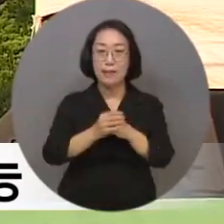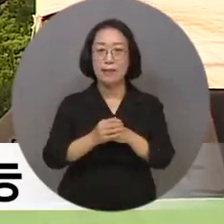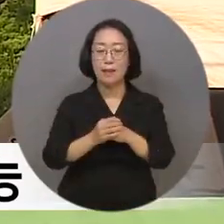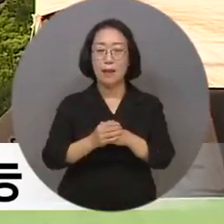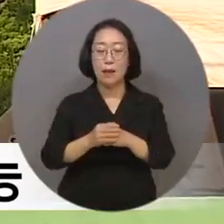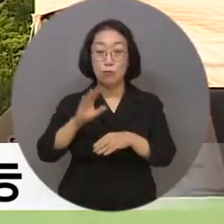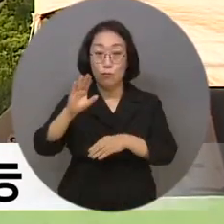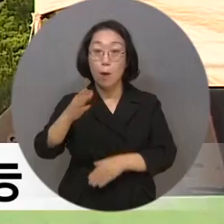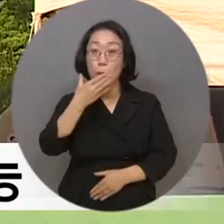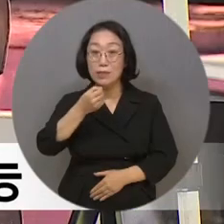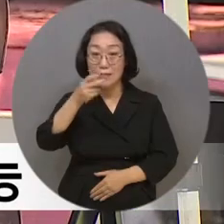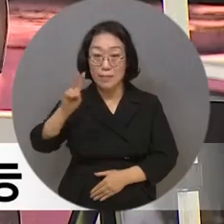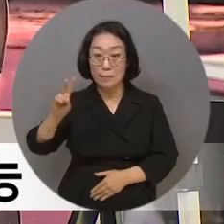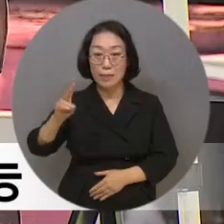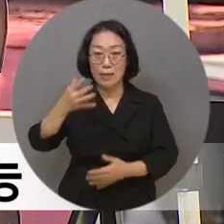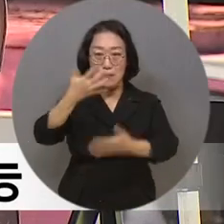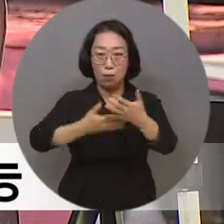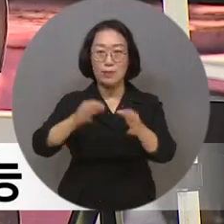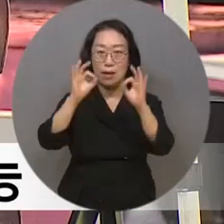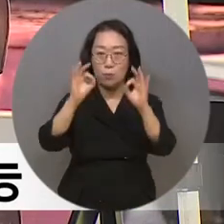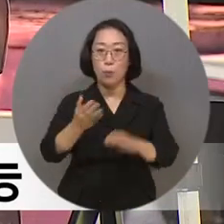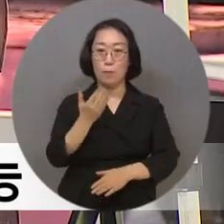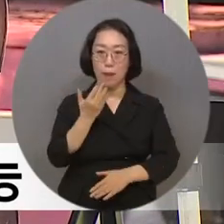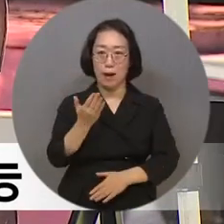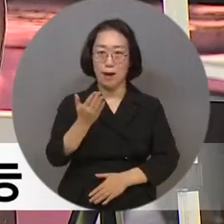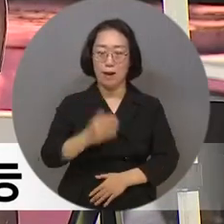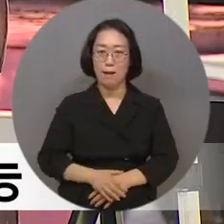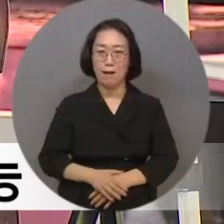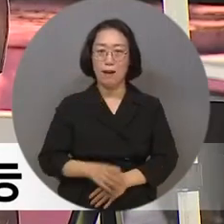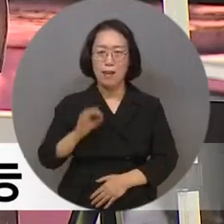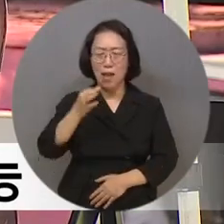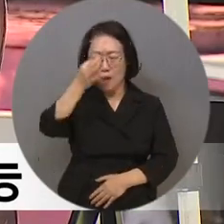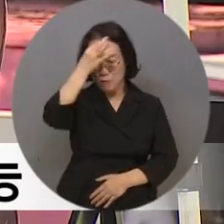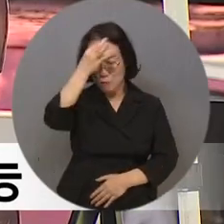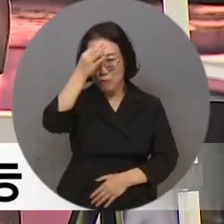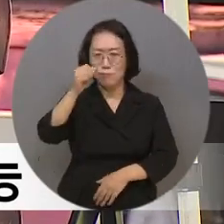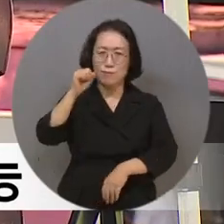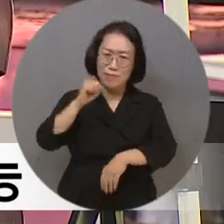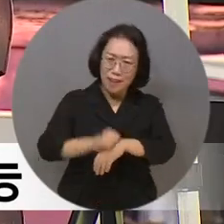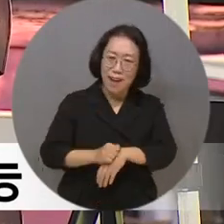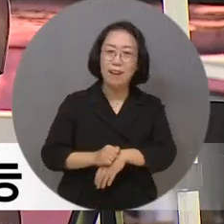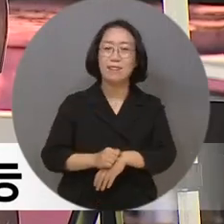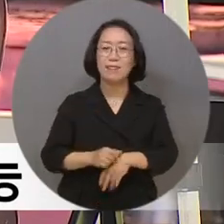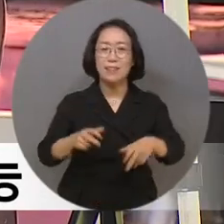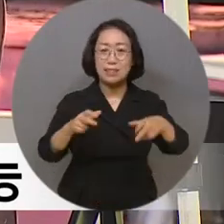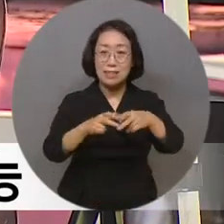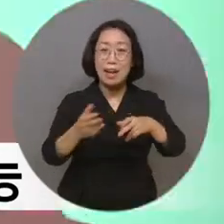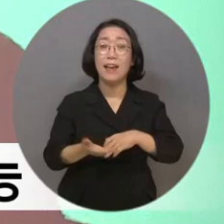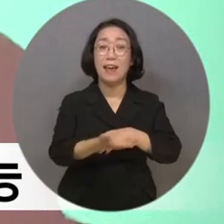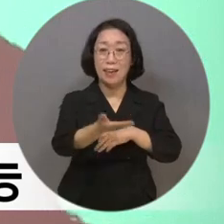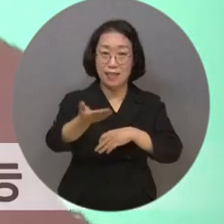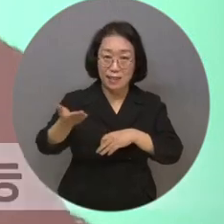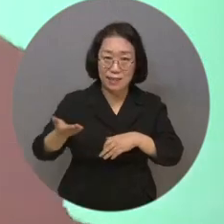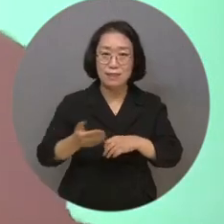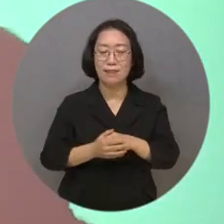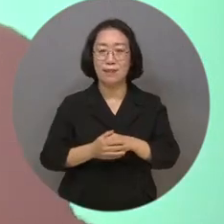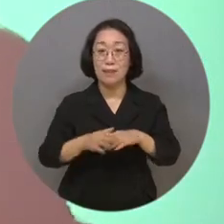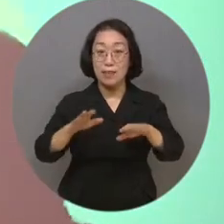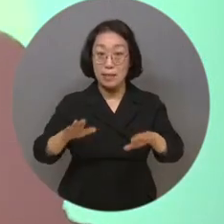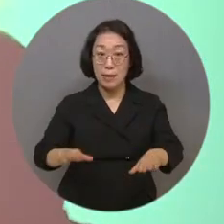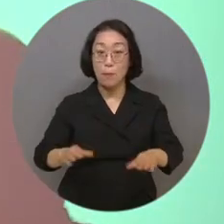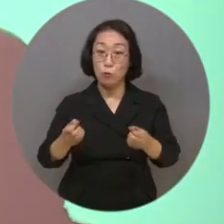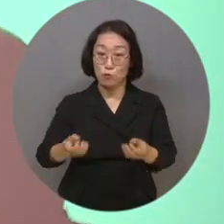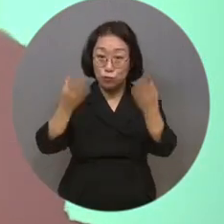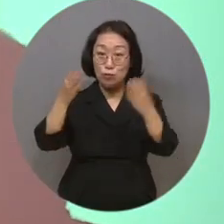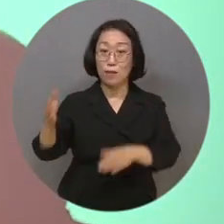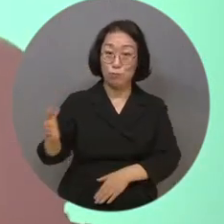복지TV를 통해 다시 감상할 수 있습니다. 뛰어난 예술성을 인정받기 시작한 장애인 문화예술. 이번 축제를